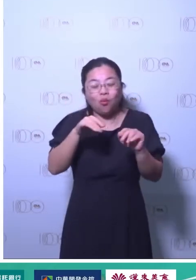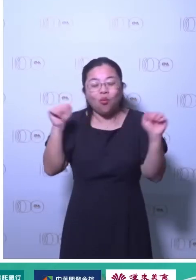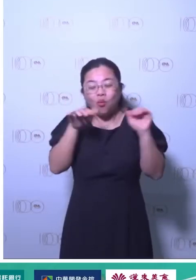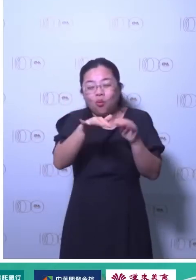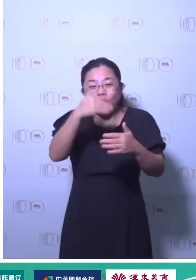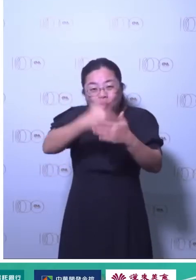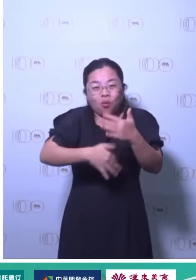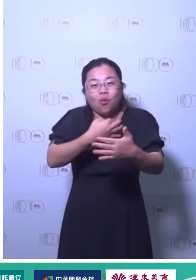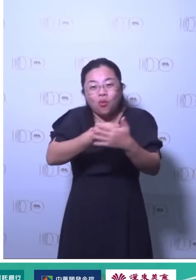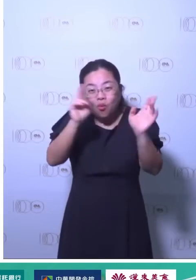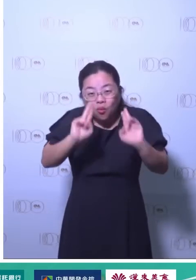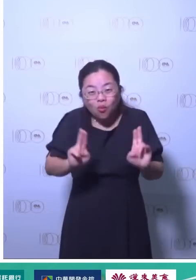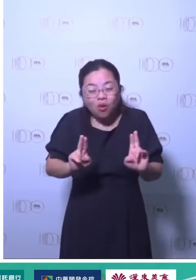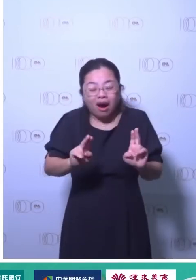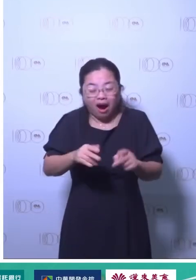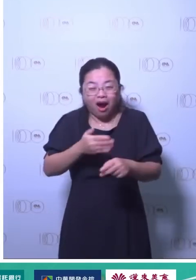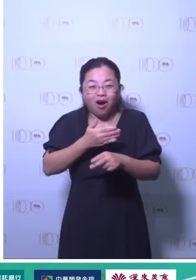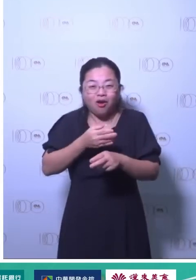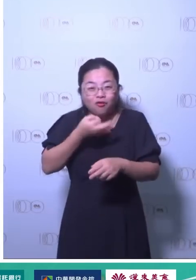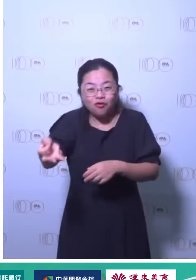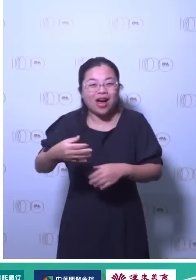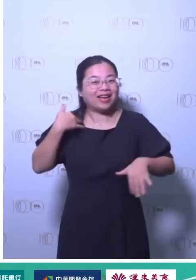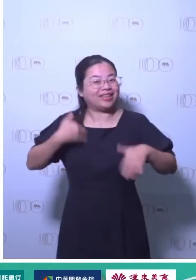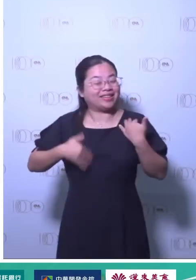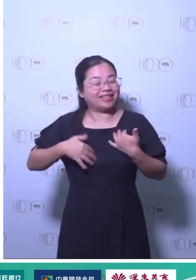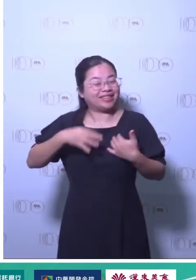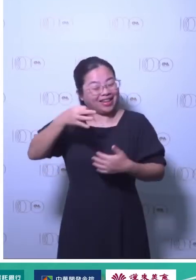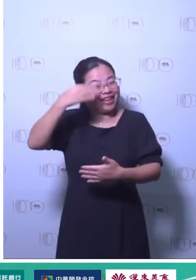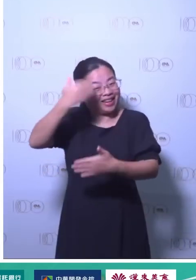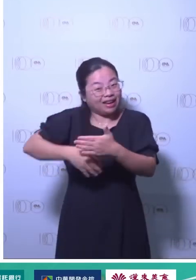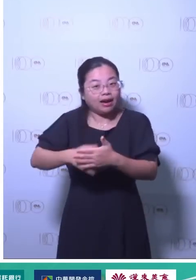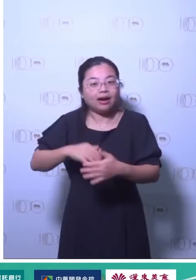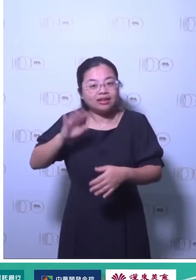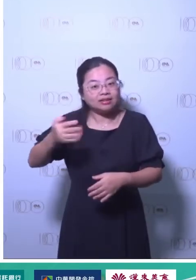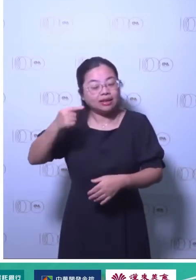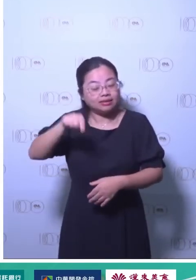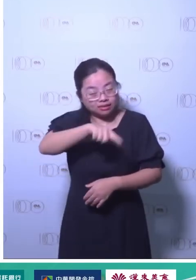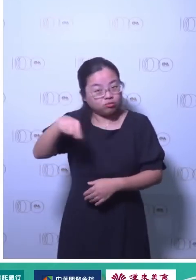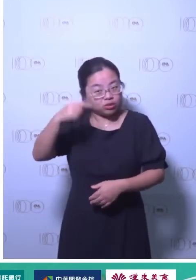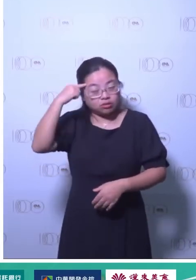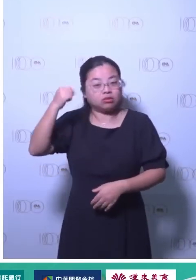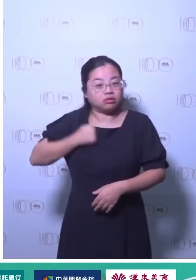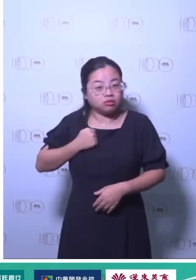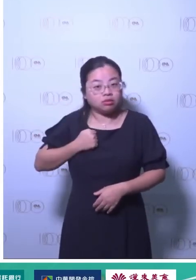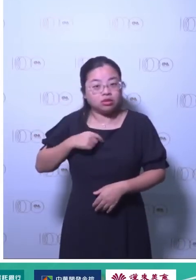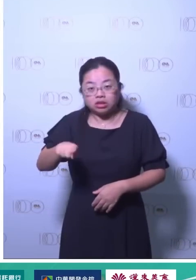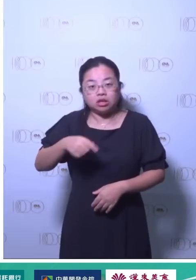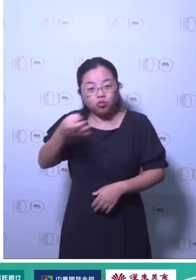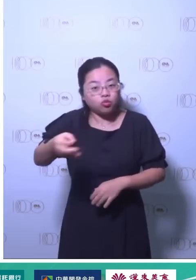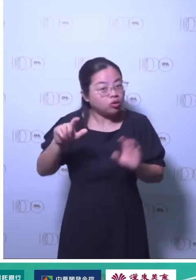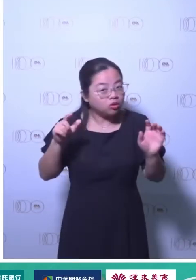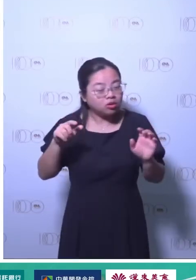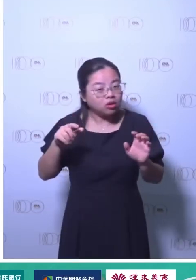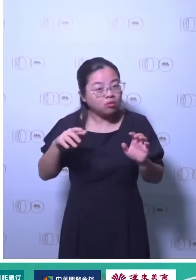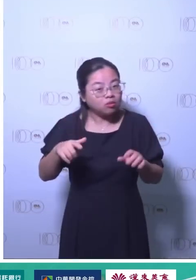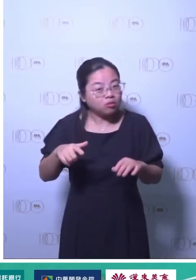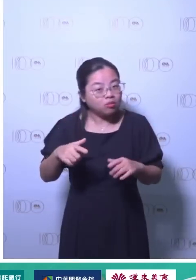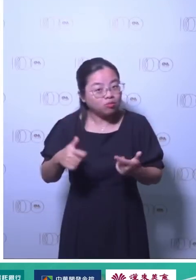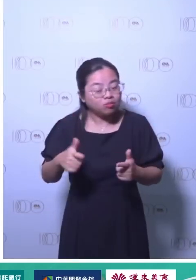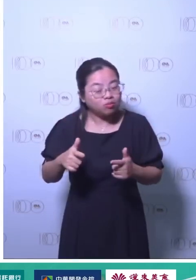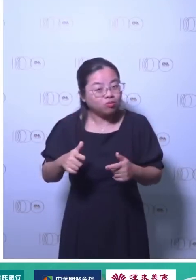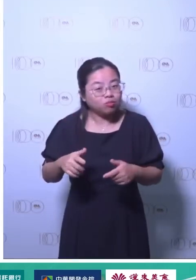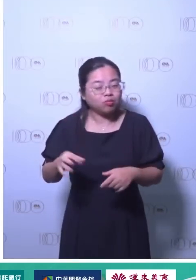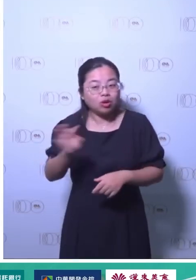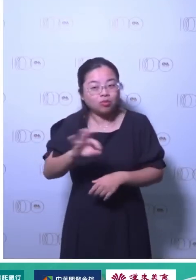进如果你家里已经换冷气你应该心有所感你换了变频冷气之后电费可能少了一半少四层少五层都有换变频冷气